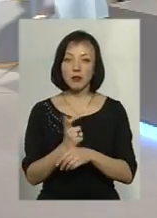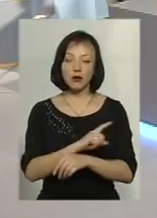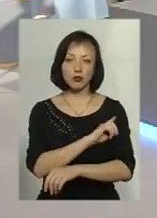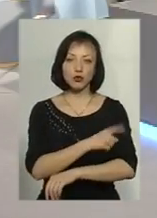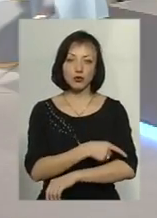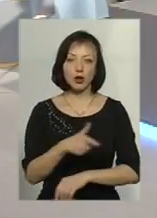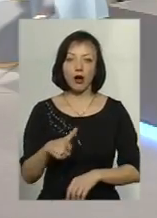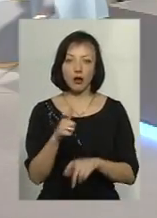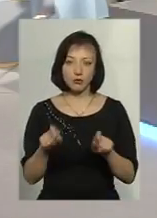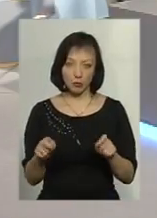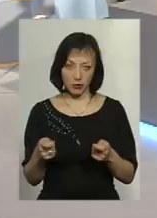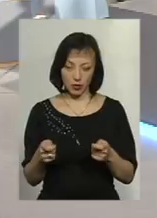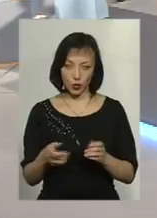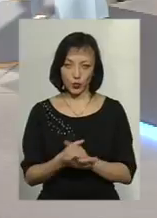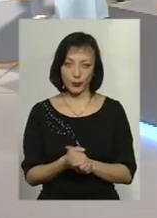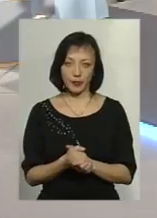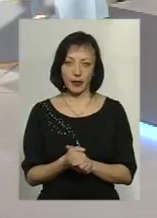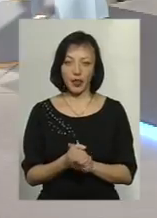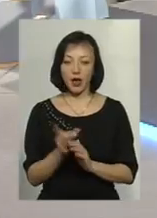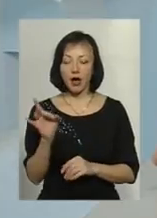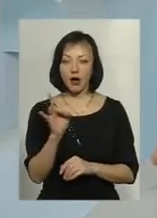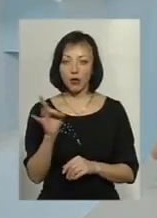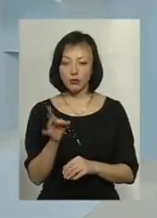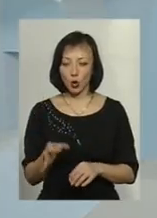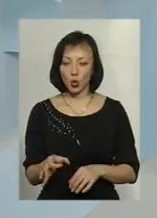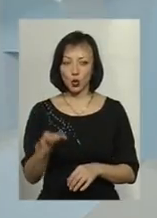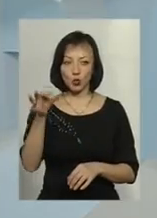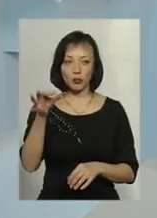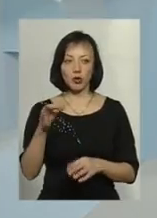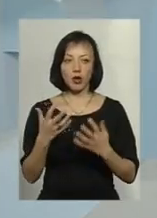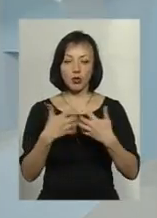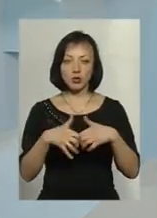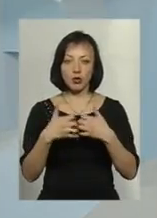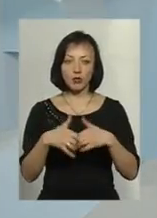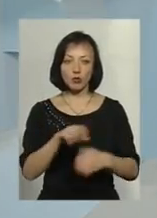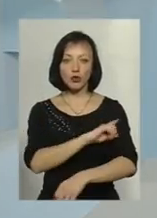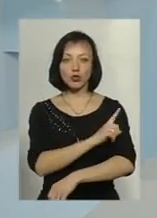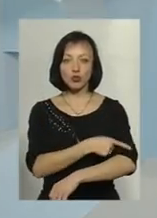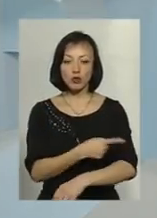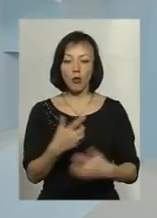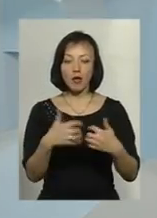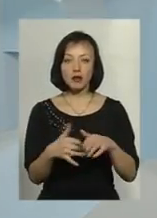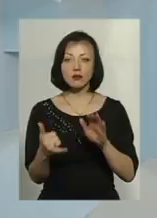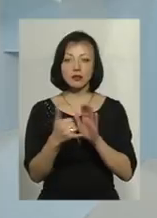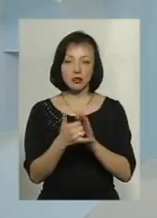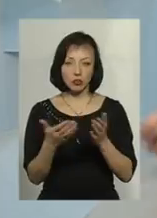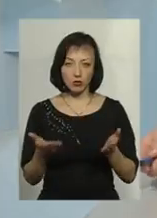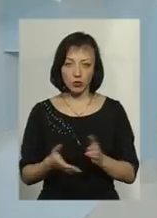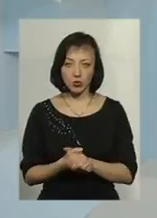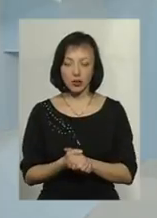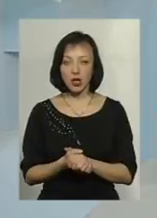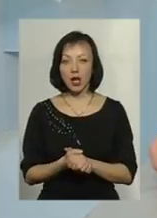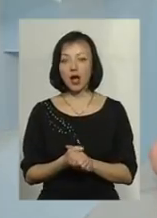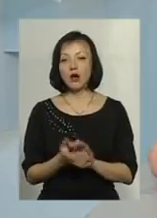за газову плитку. Діаметри труби розраховуються, виходячи з потужності того обладнання, яке в нас споживає. Отже,